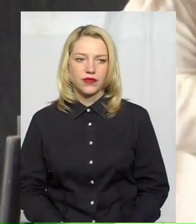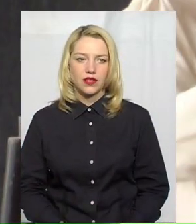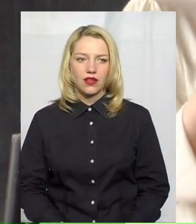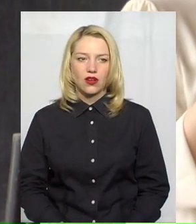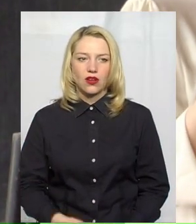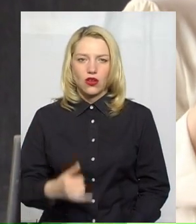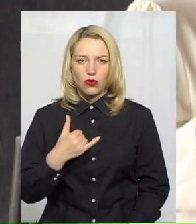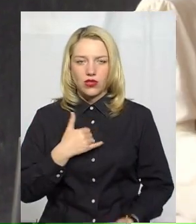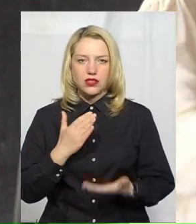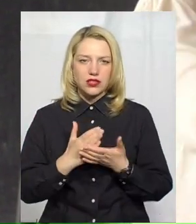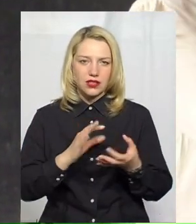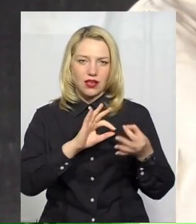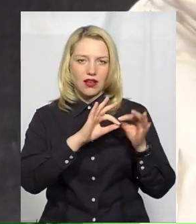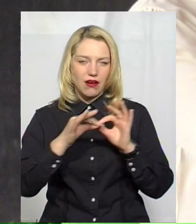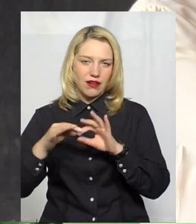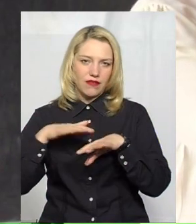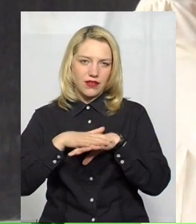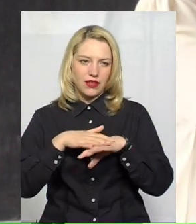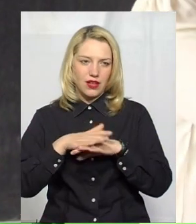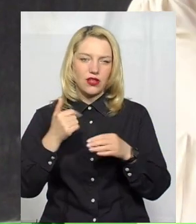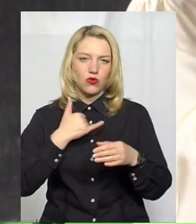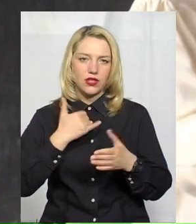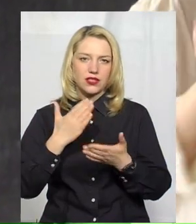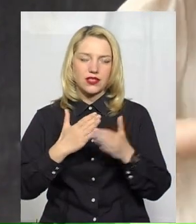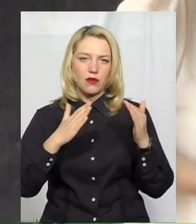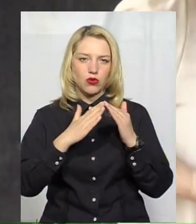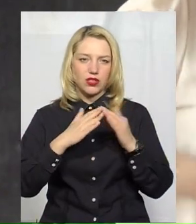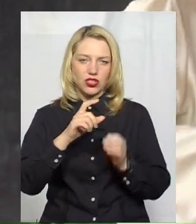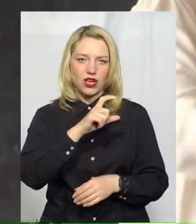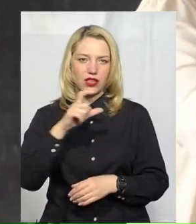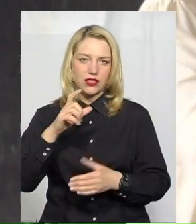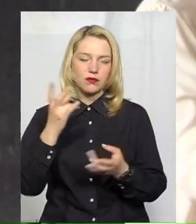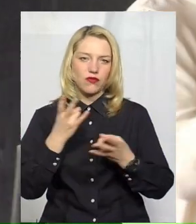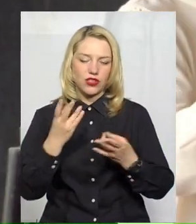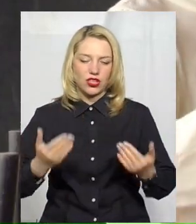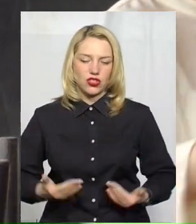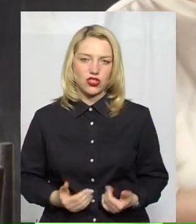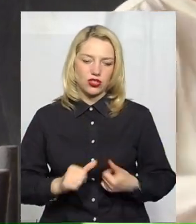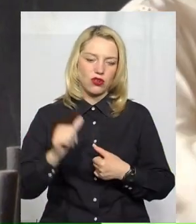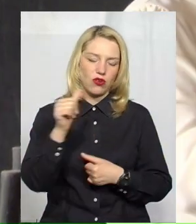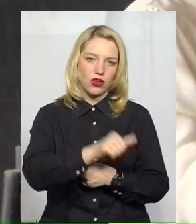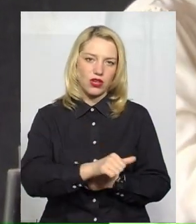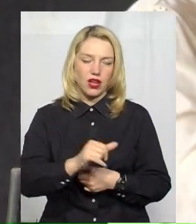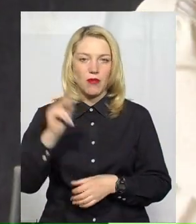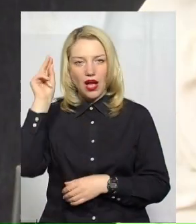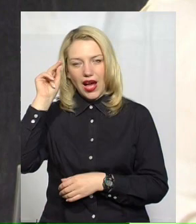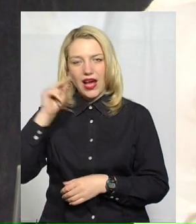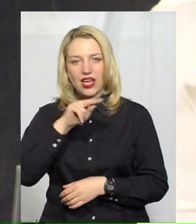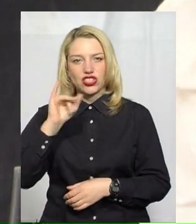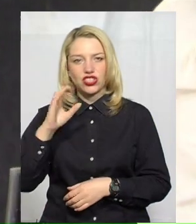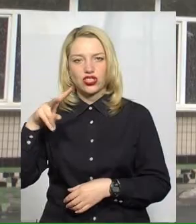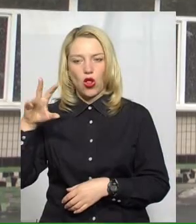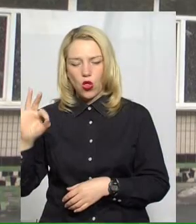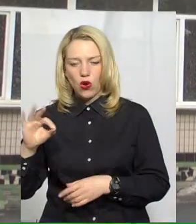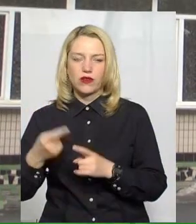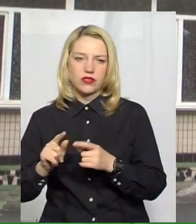є рівняння, в нас є будиночки, ікси мають жити окремо, числа окремо. Ольга